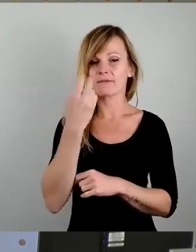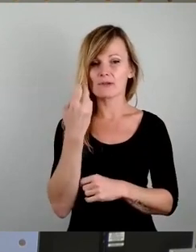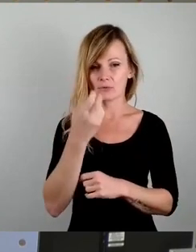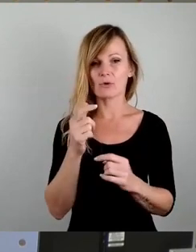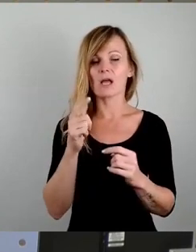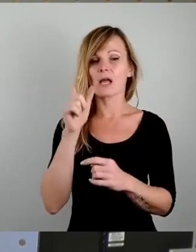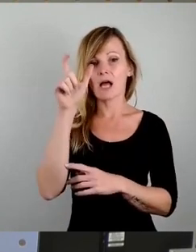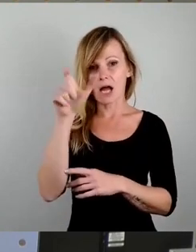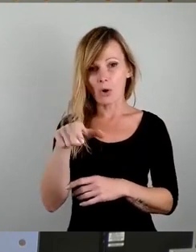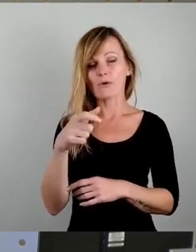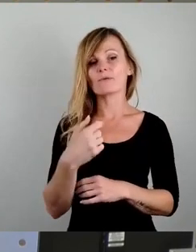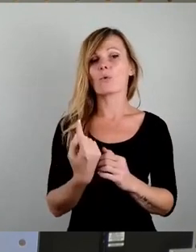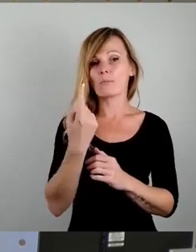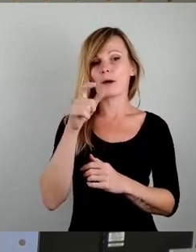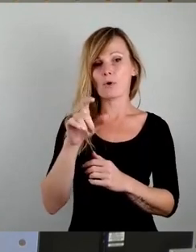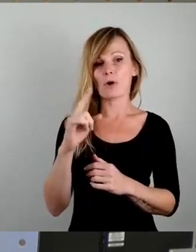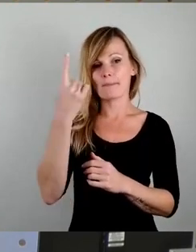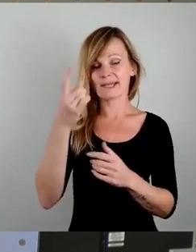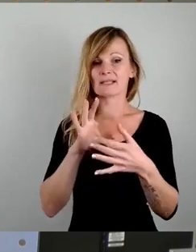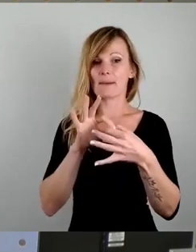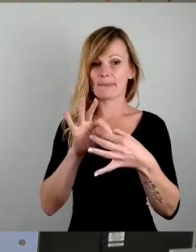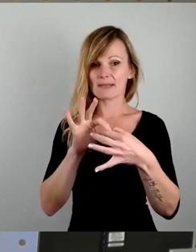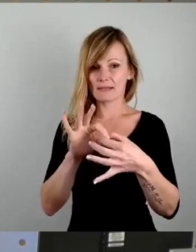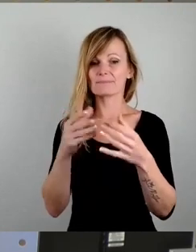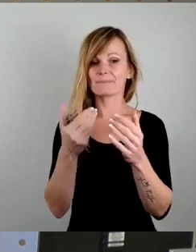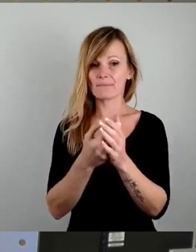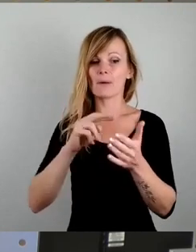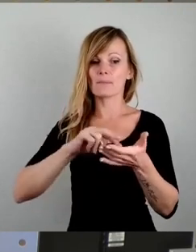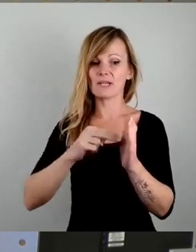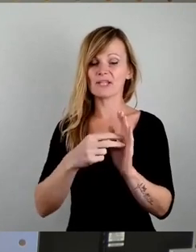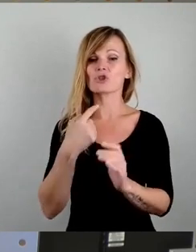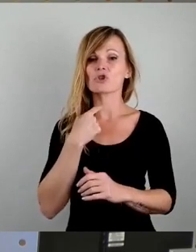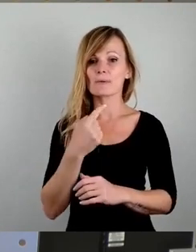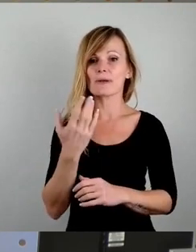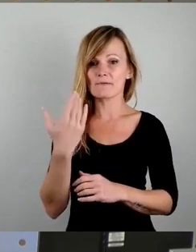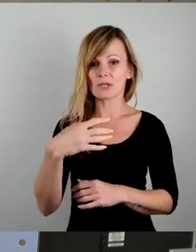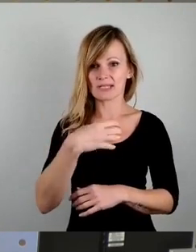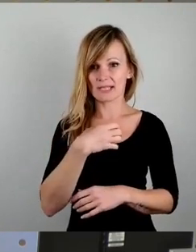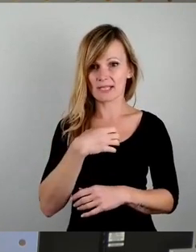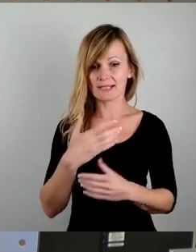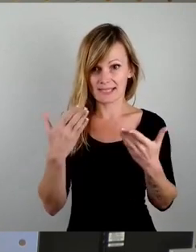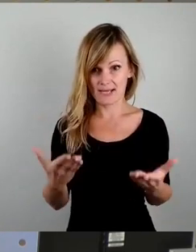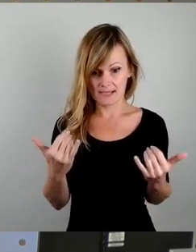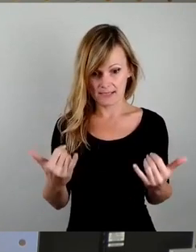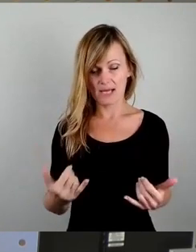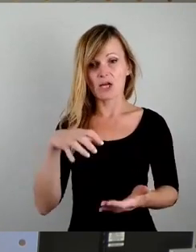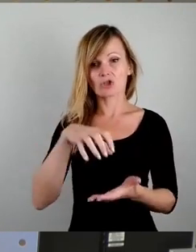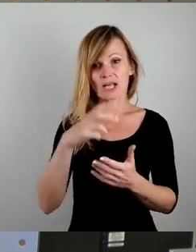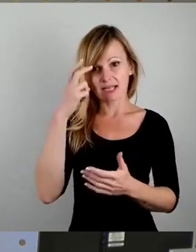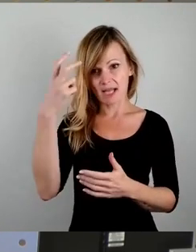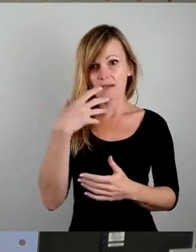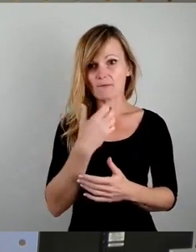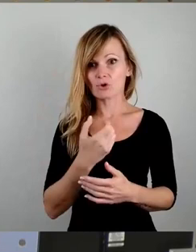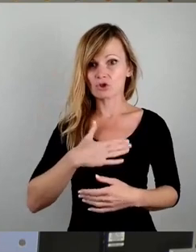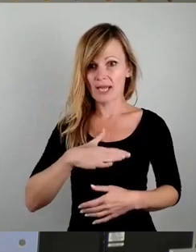damit die Stimme, die politische Stimme Dresdens, also das, was dieser Stadtrat gerne möchte, im VVO auch